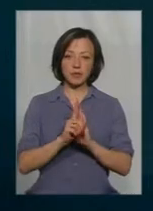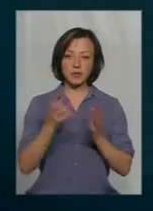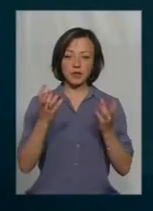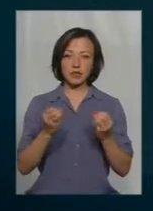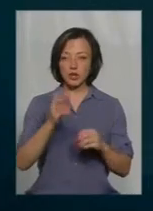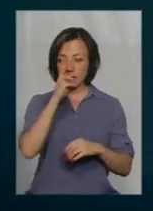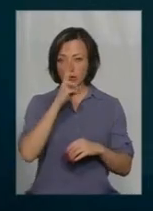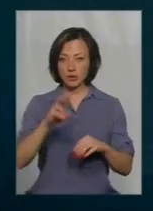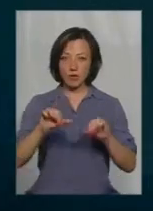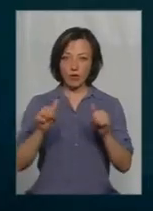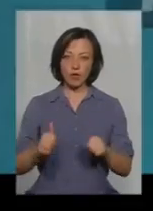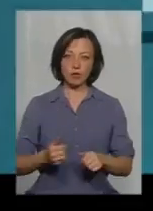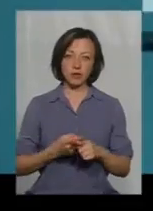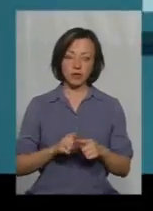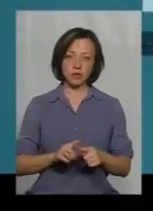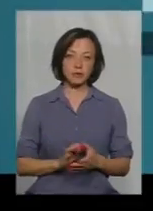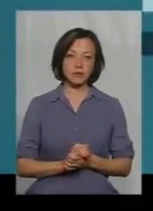Це місця-два, як оформити його.